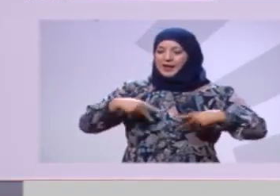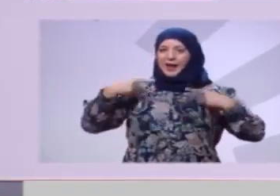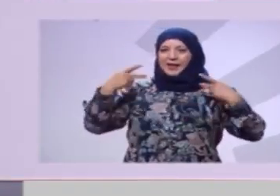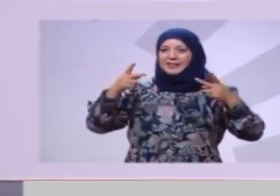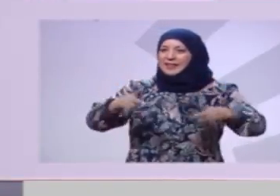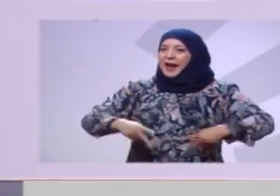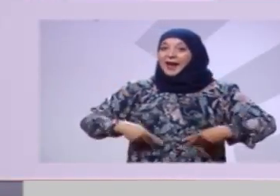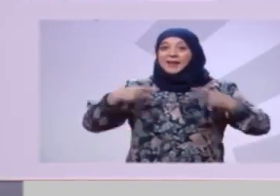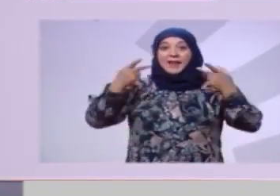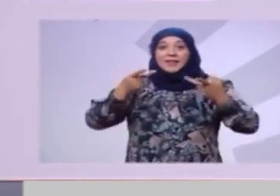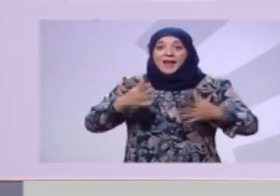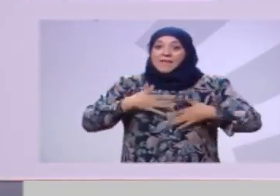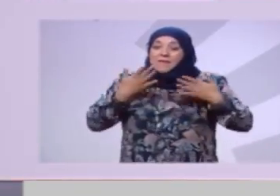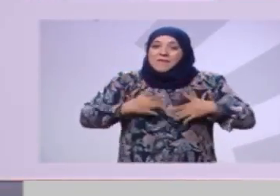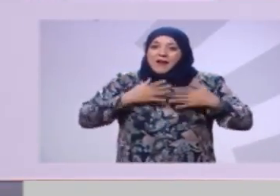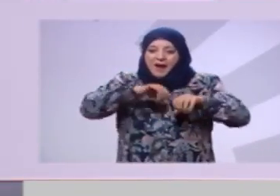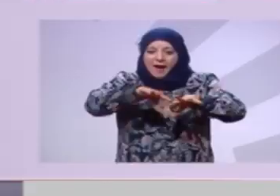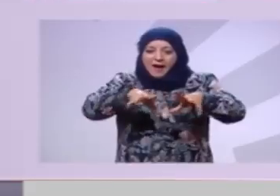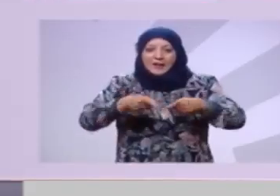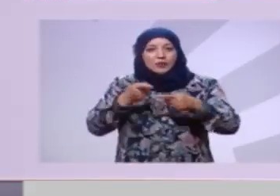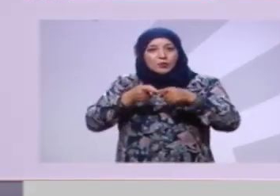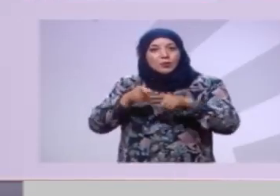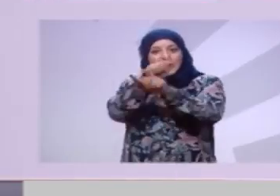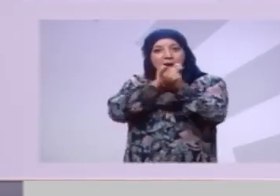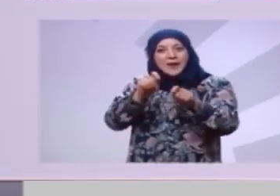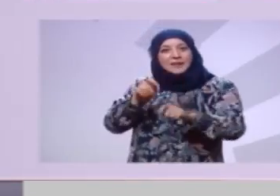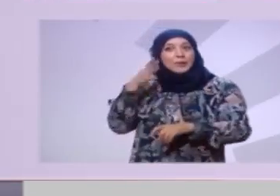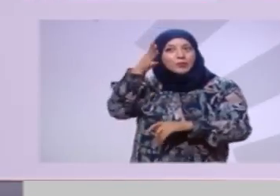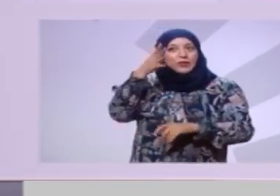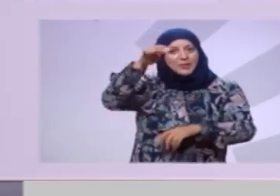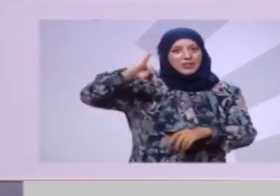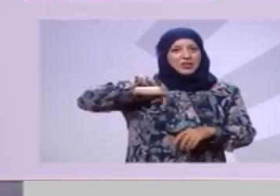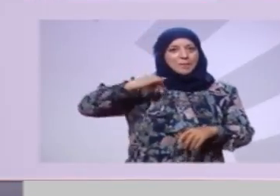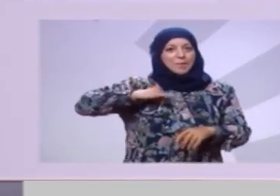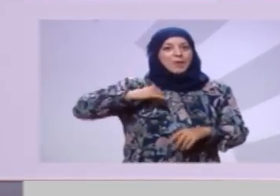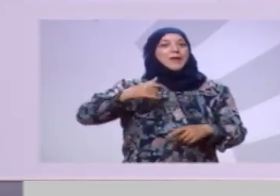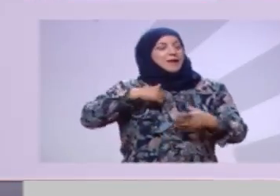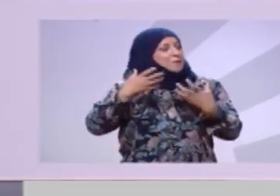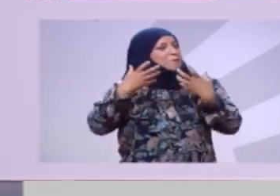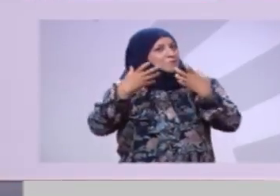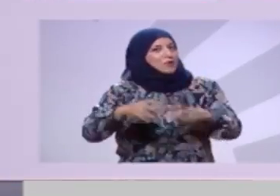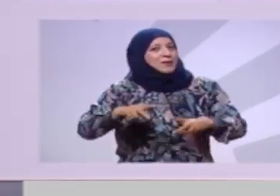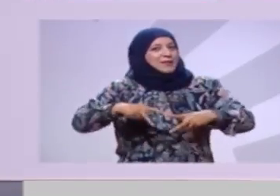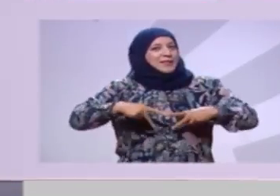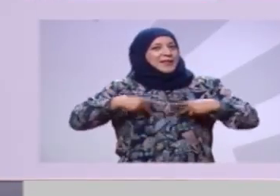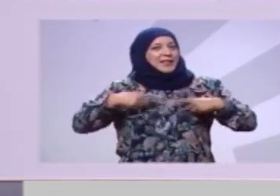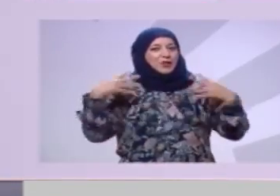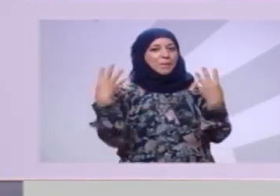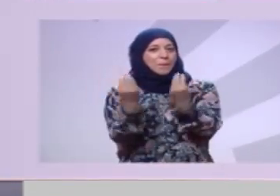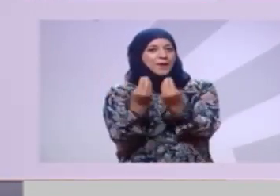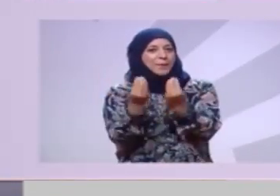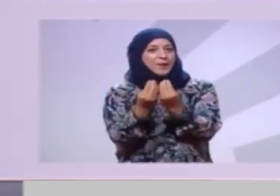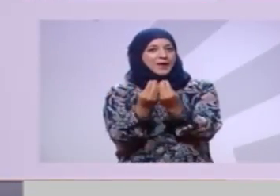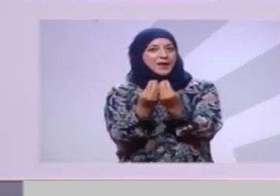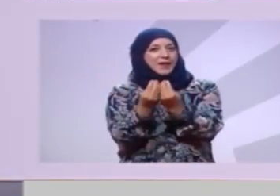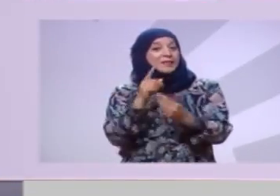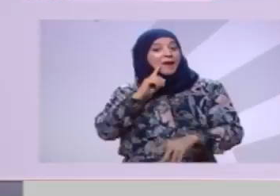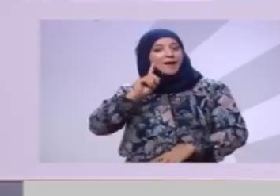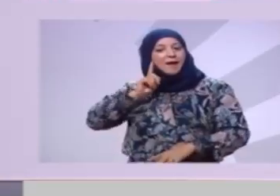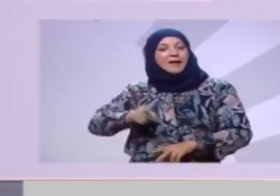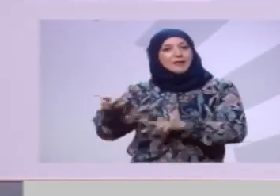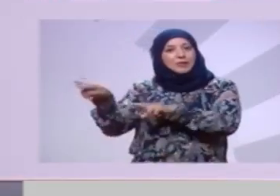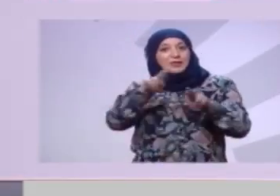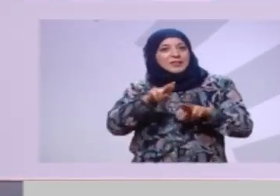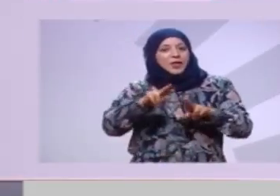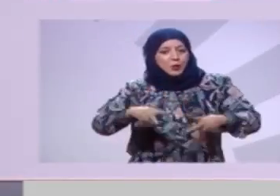نحبوا نفرحوا عائلاتنا ونظنوا مستقبل شبابنا أحنا اللي نحبوا نعيشوا مع بعضنا قررنا بش نسترجعوا